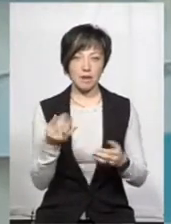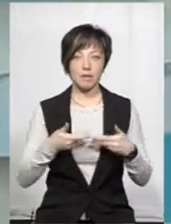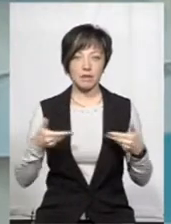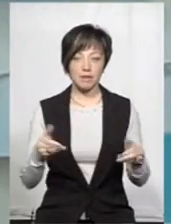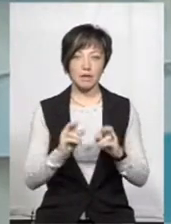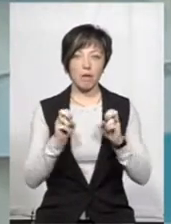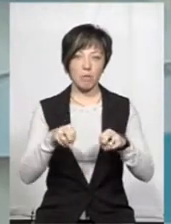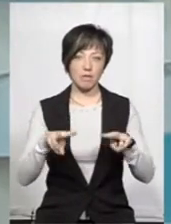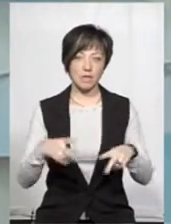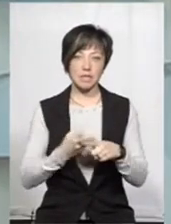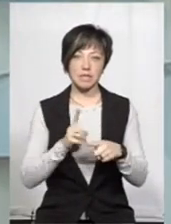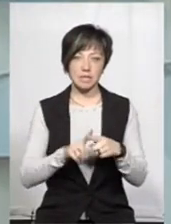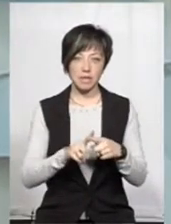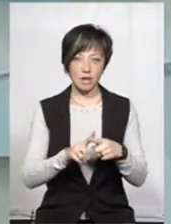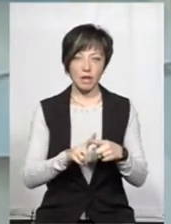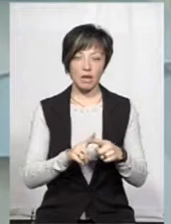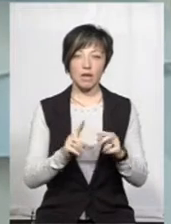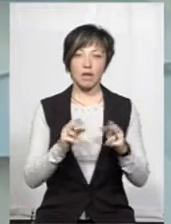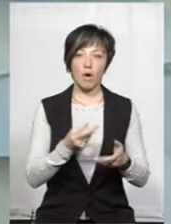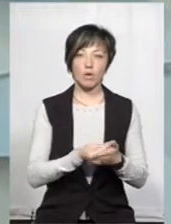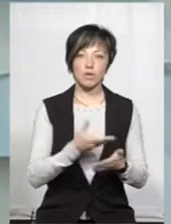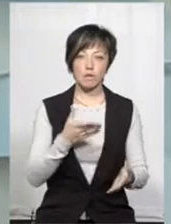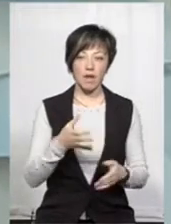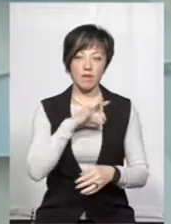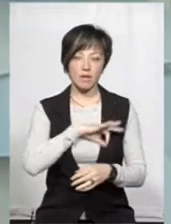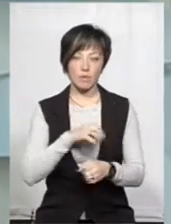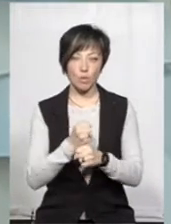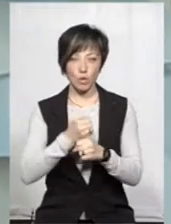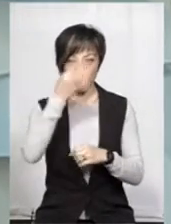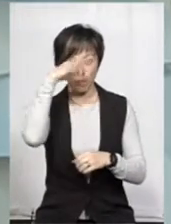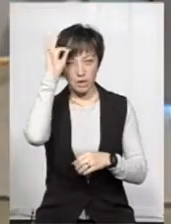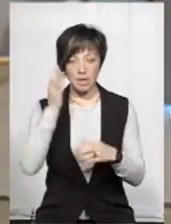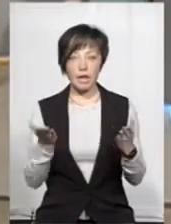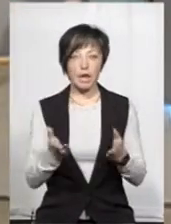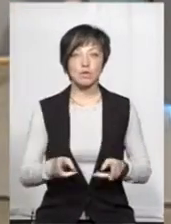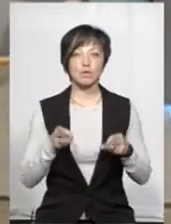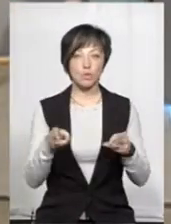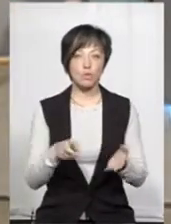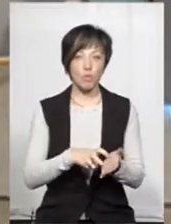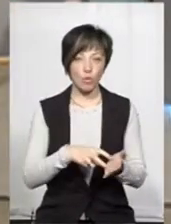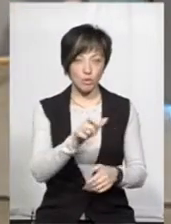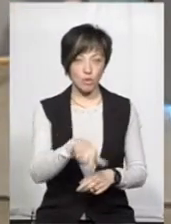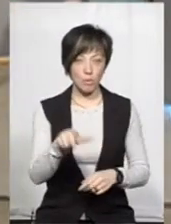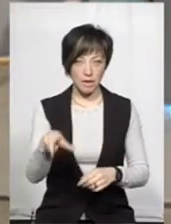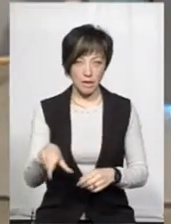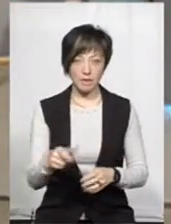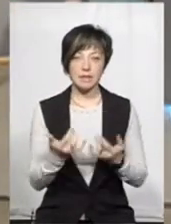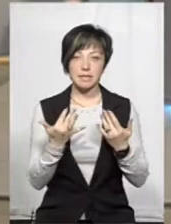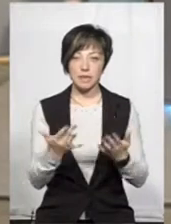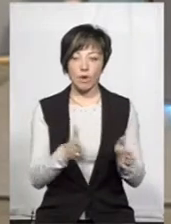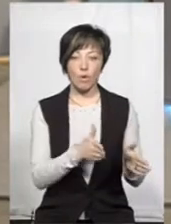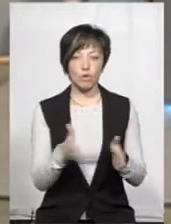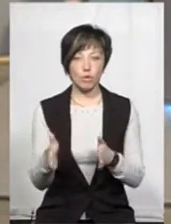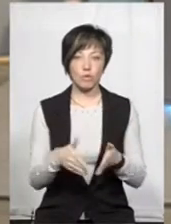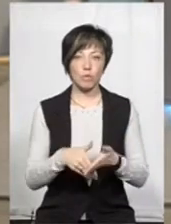нас, як професіоналів. Це, зокрема, як оцінюють ефективність роботи поліції, яких злочинів побоюються громадяни, наскільки вони